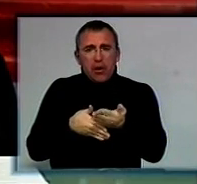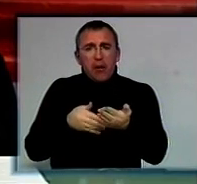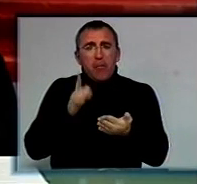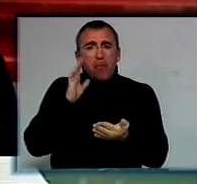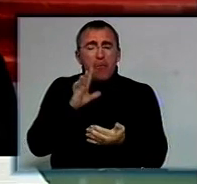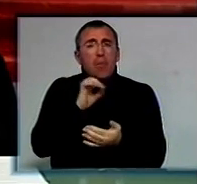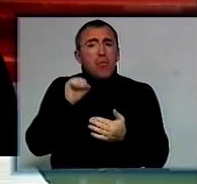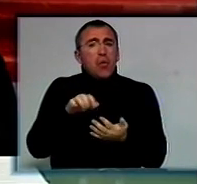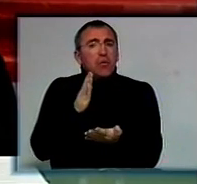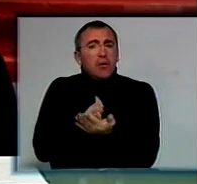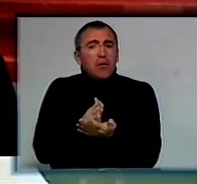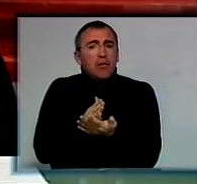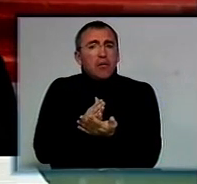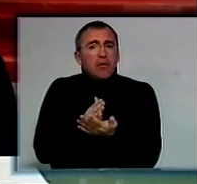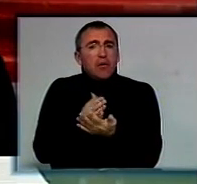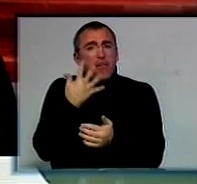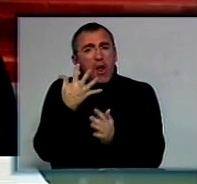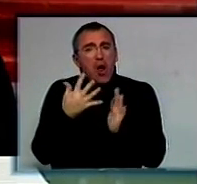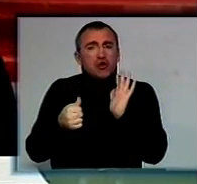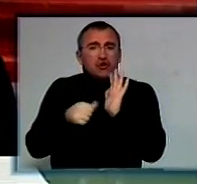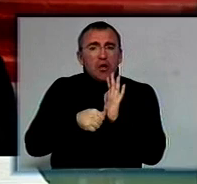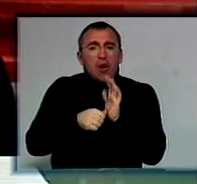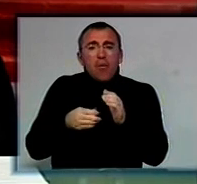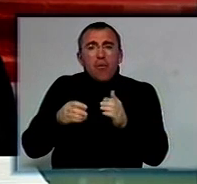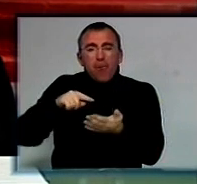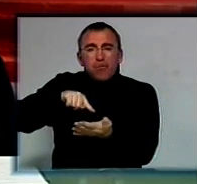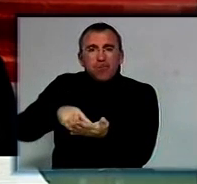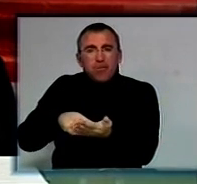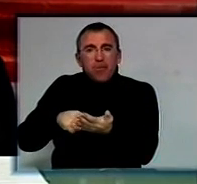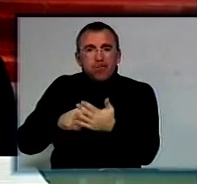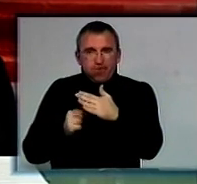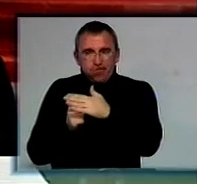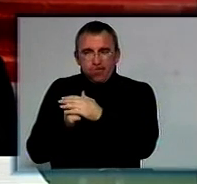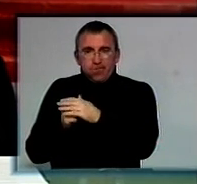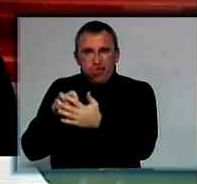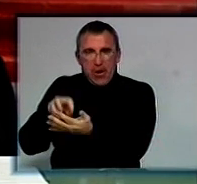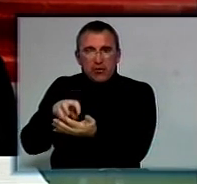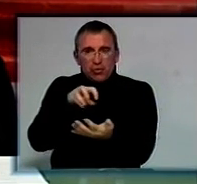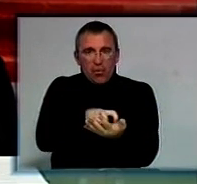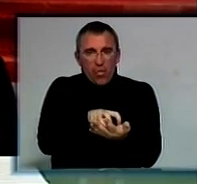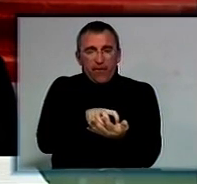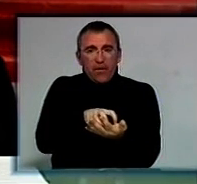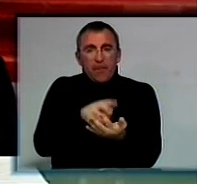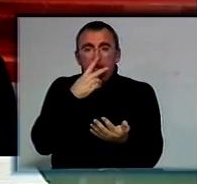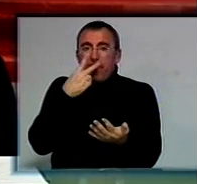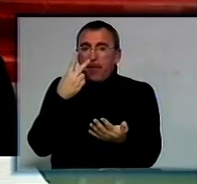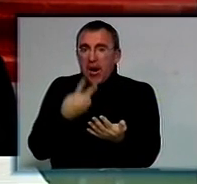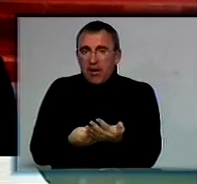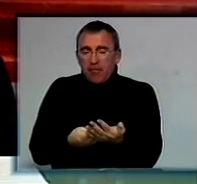нам прийдеться розвернути 5-6 пунктів тимчасового базування, що передбачає